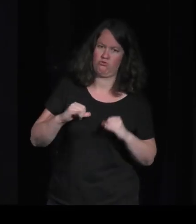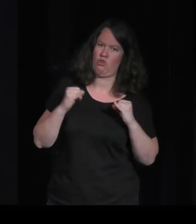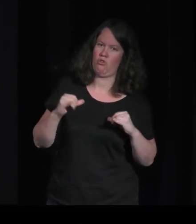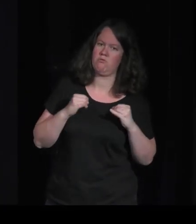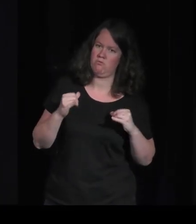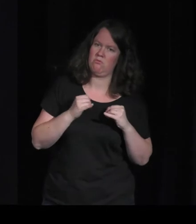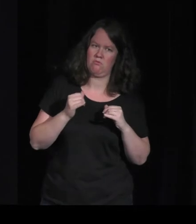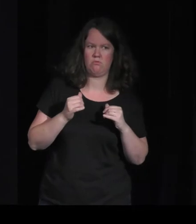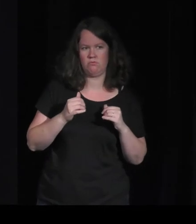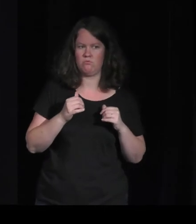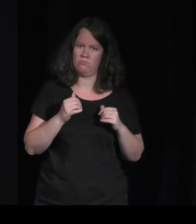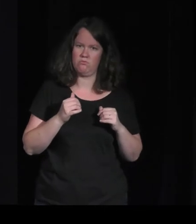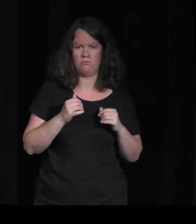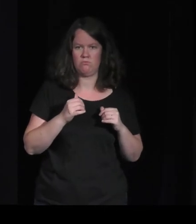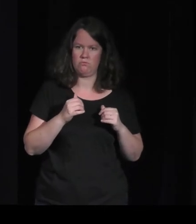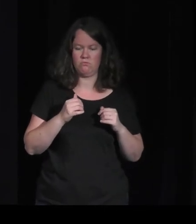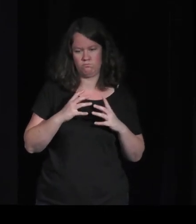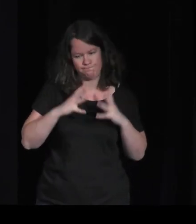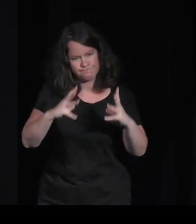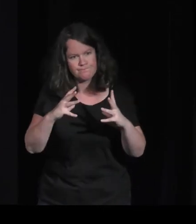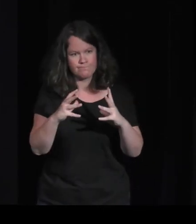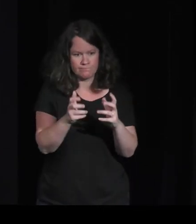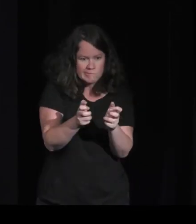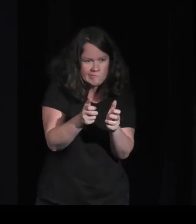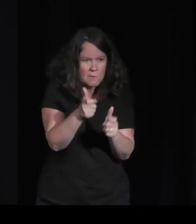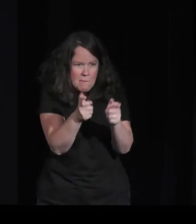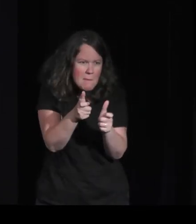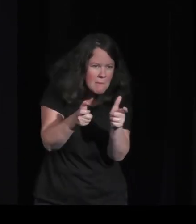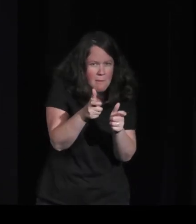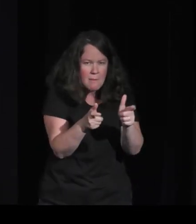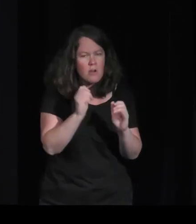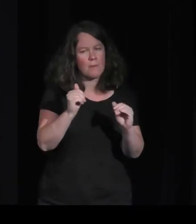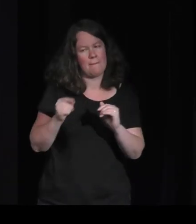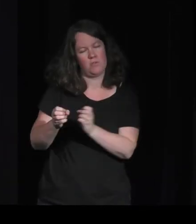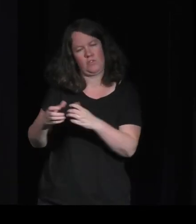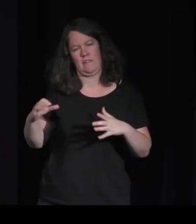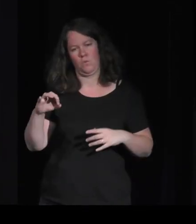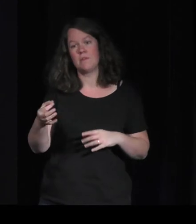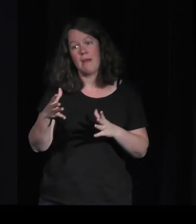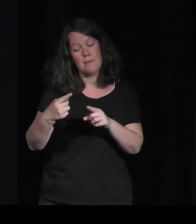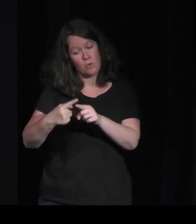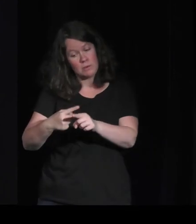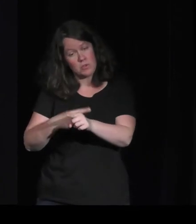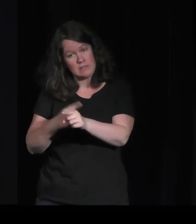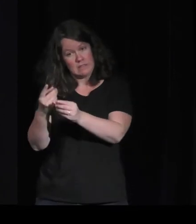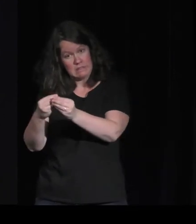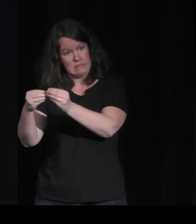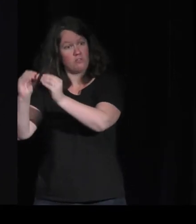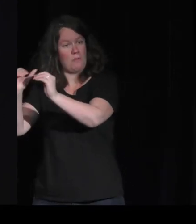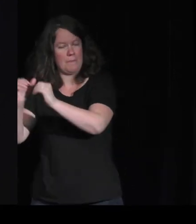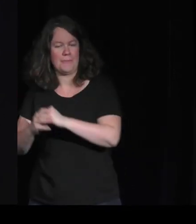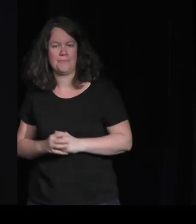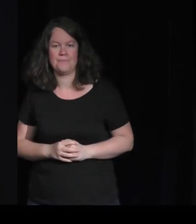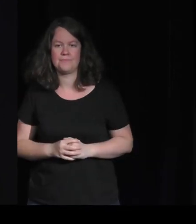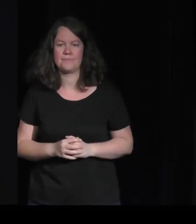relativement très exigeants en termes de motricité. Mais effectivement, on voit se greffer autour. après, pareil, ce que je dis là, ça ne pas dire qu